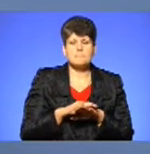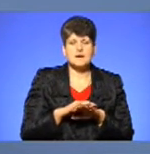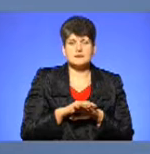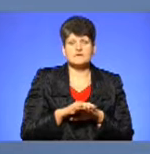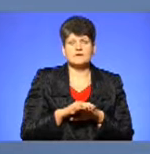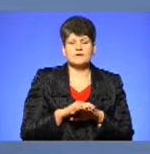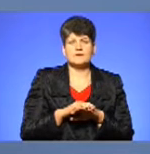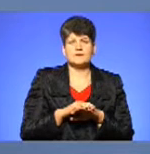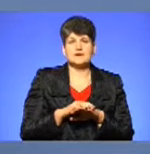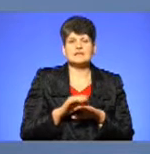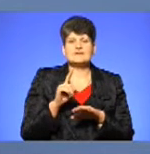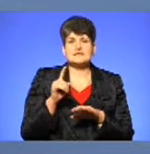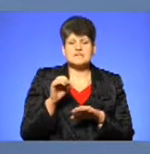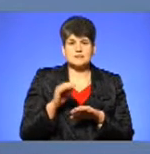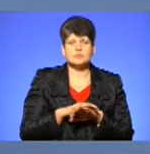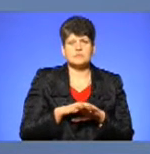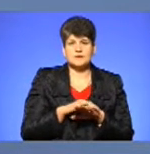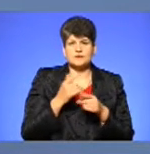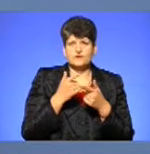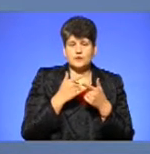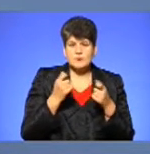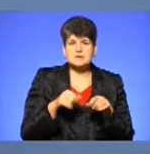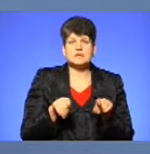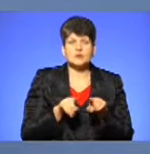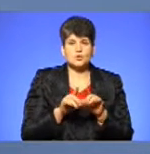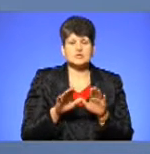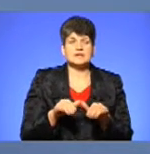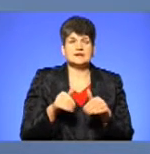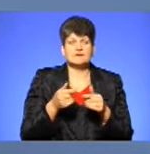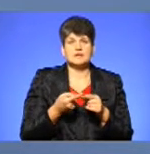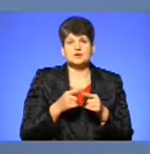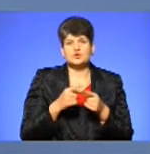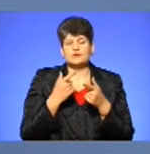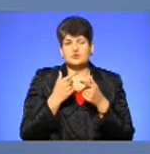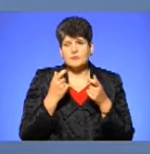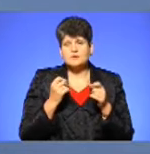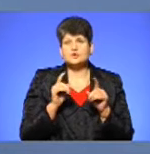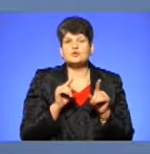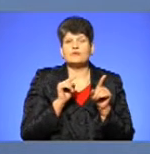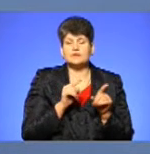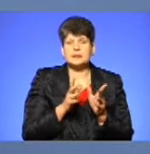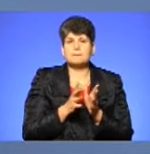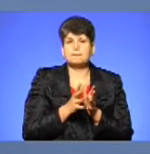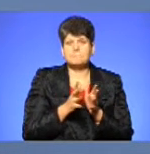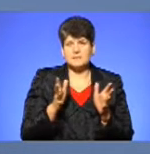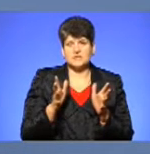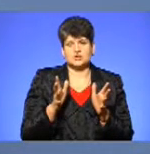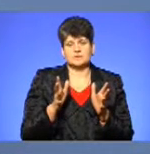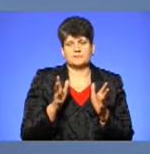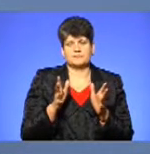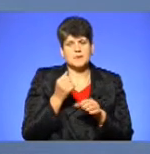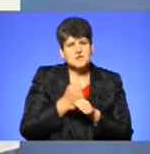Масові засоби інформації також надавали цю інформацію, щоб вони більш превентивно